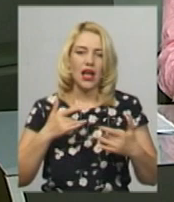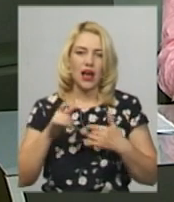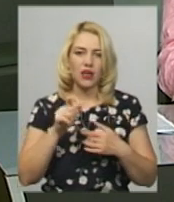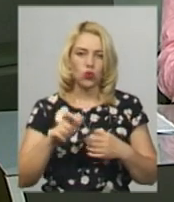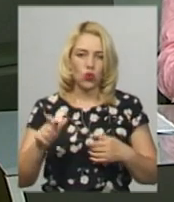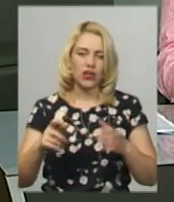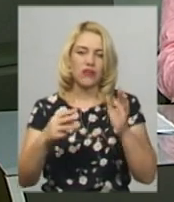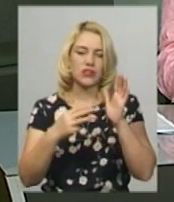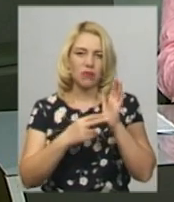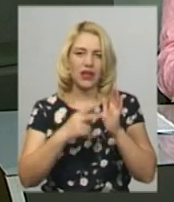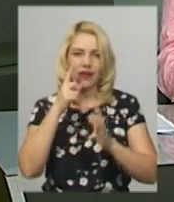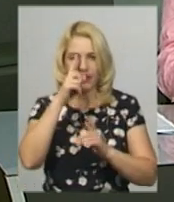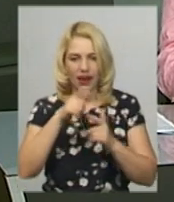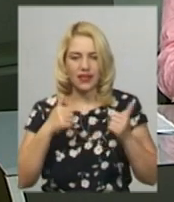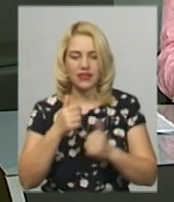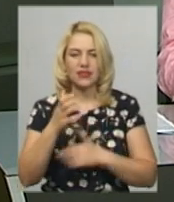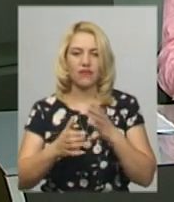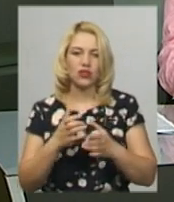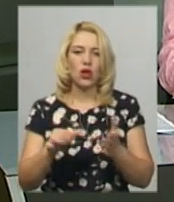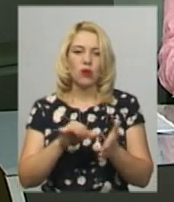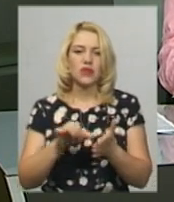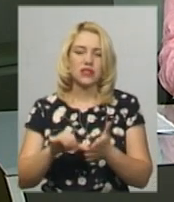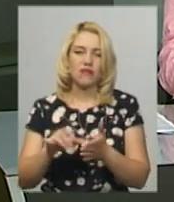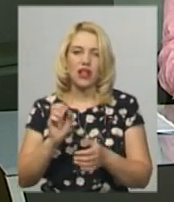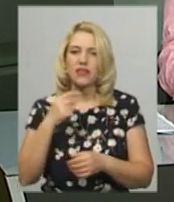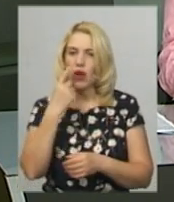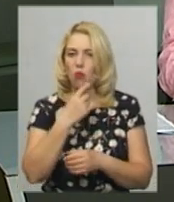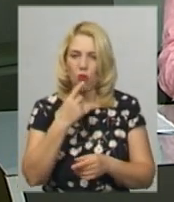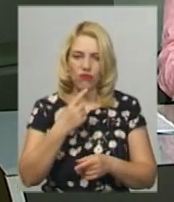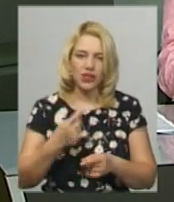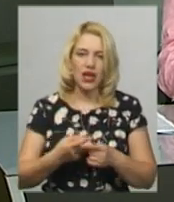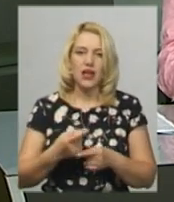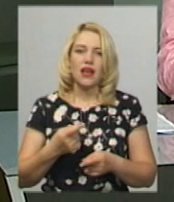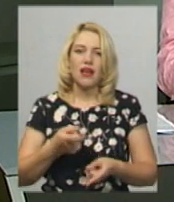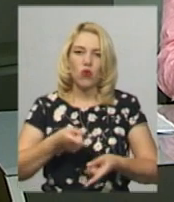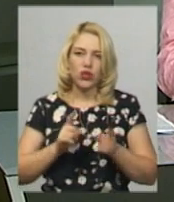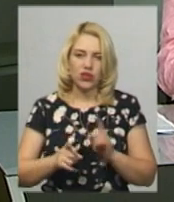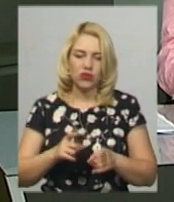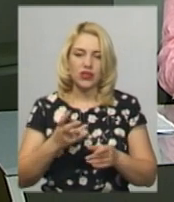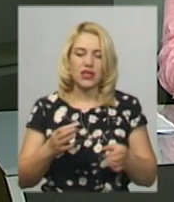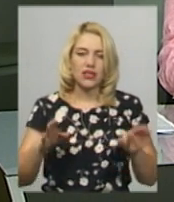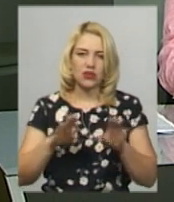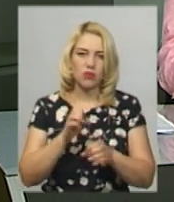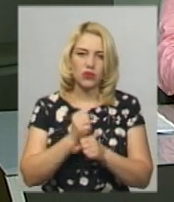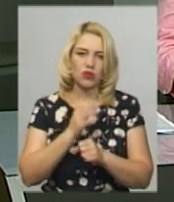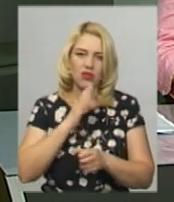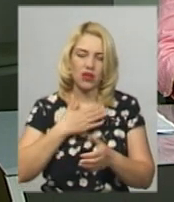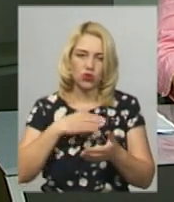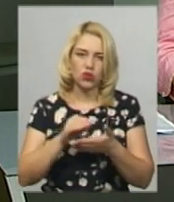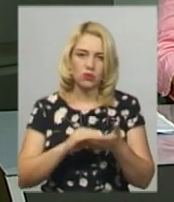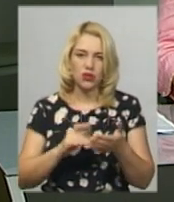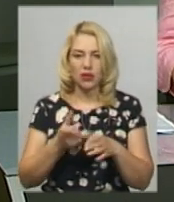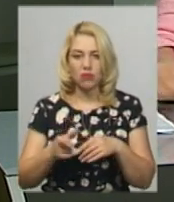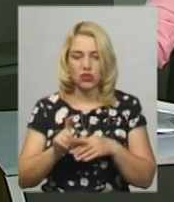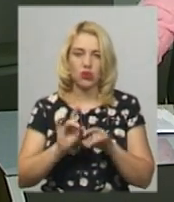світу. Моновистави вони представляли мовами оригіналу. На закритті працює наш кореспондент Андрій Гумений. Більше він розповість у наступних